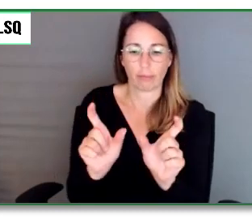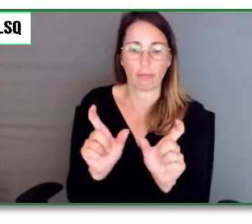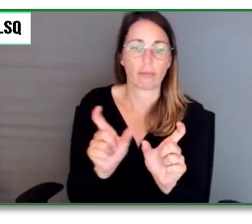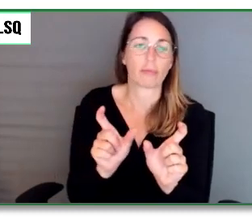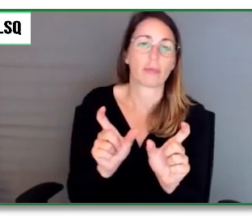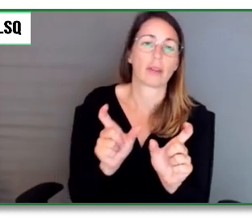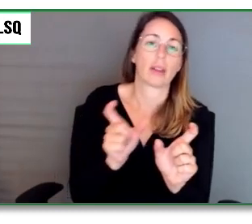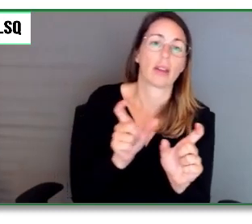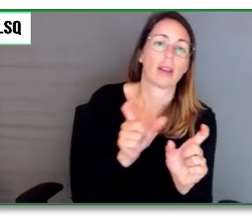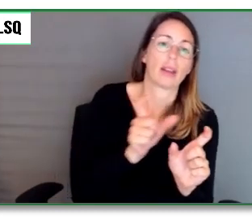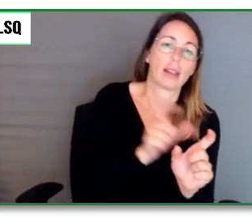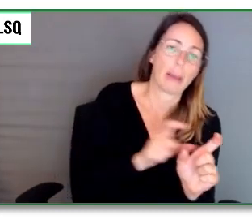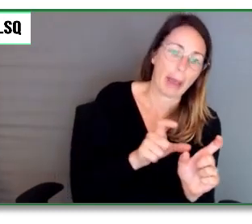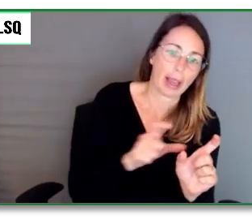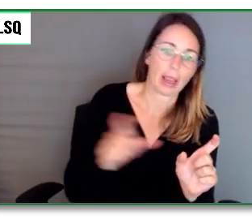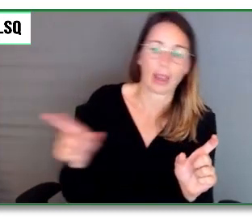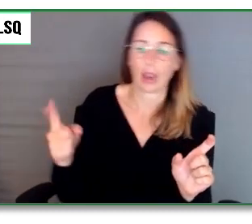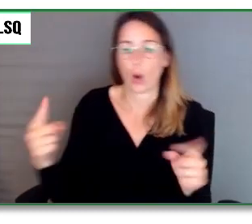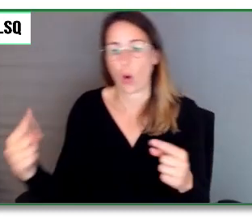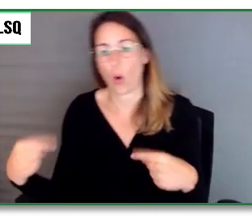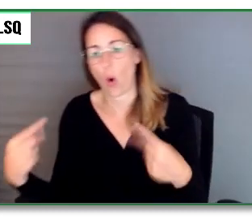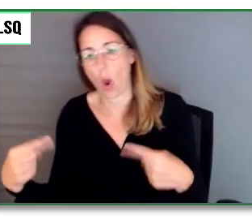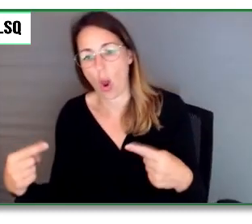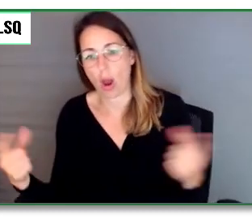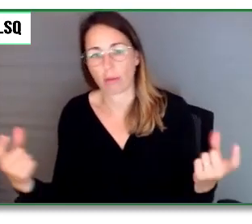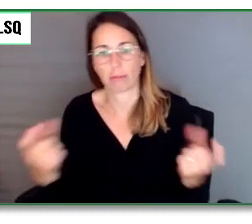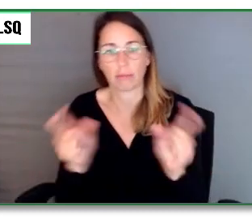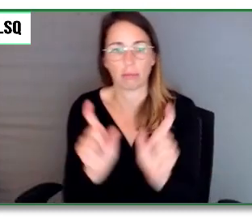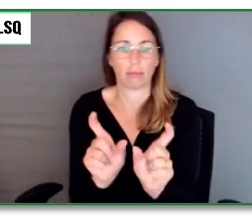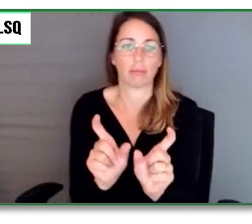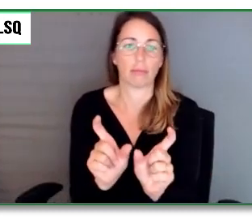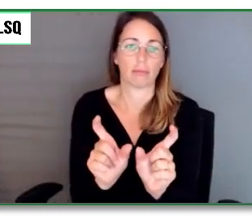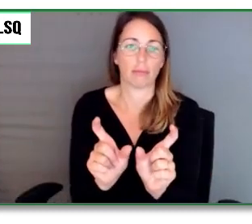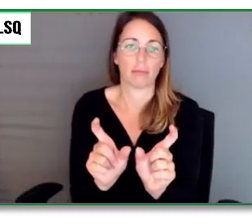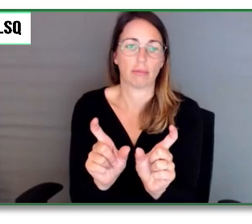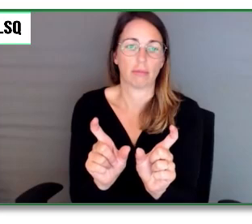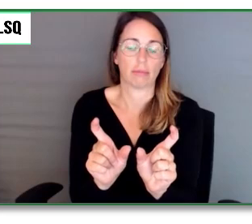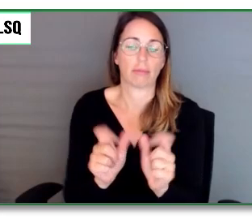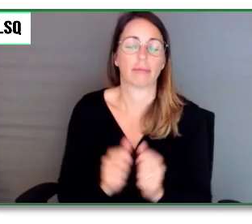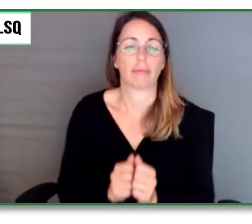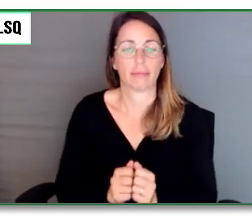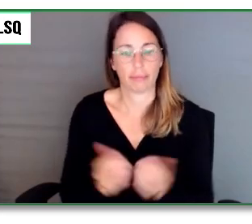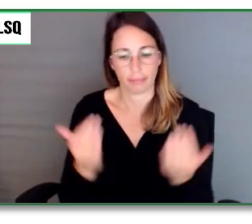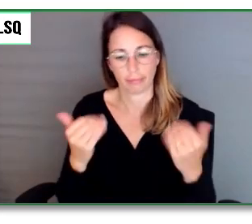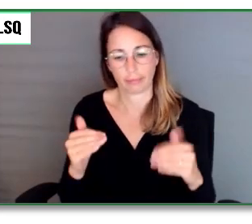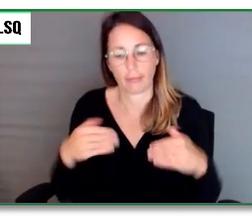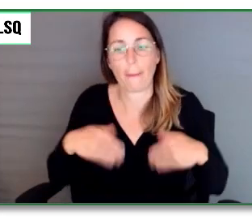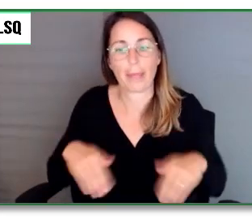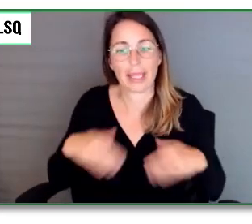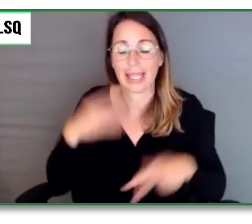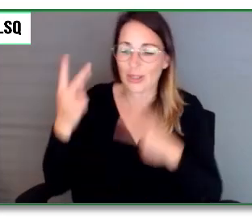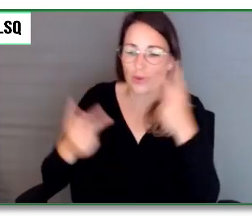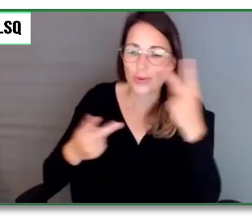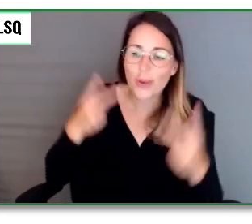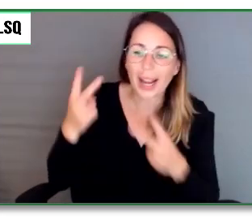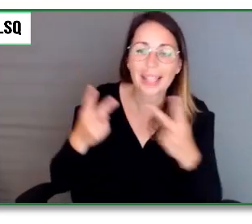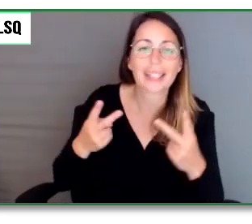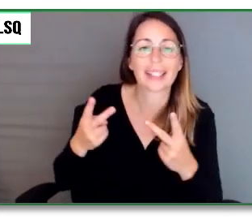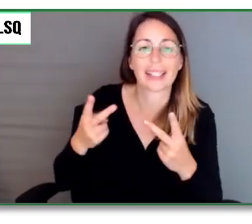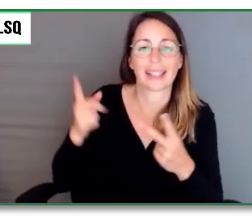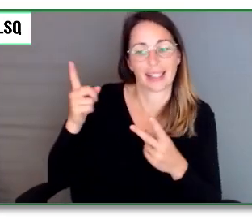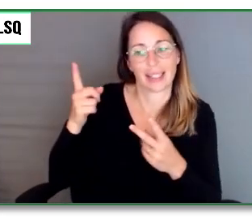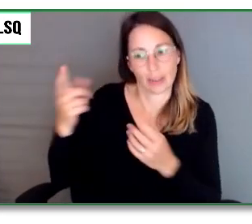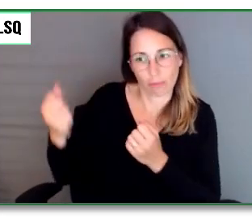Nous pouvons heureusement compter sur l'appui du ministre du Tourisme ici au Québec pour nous aider à faire la